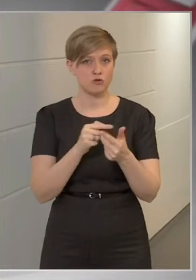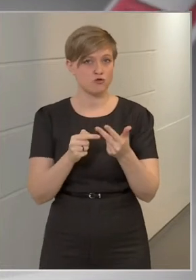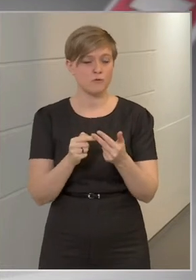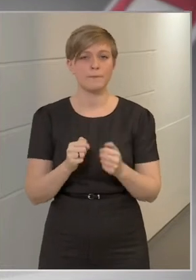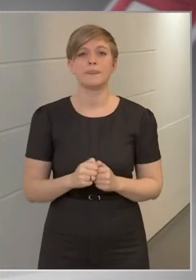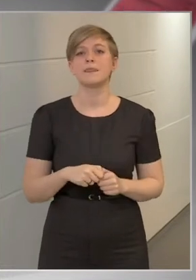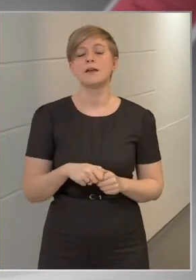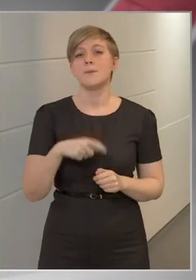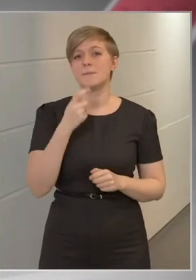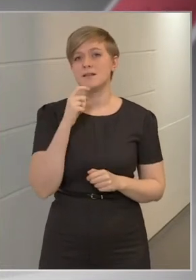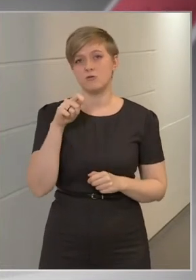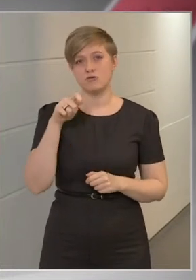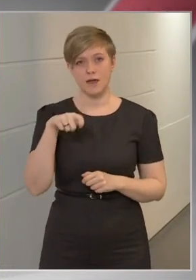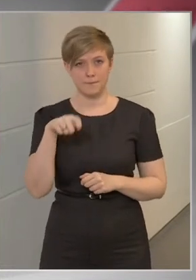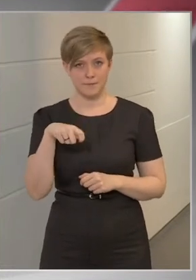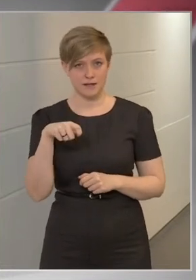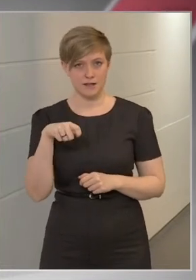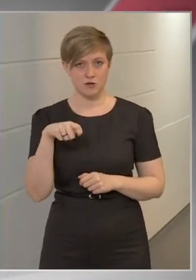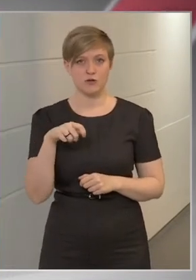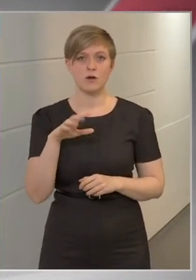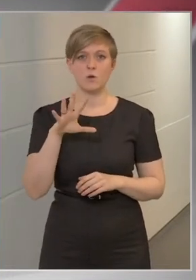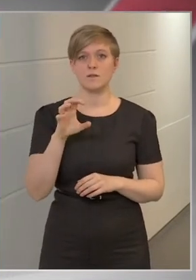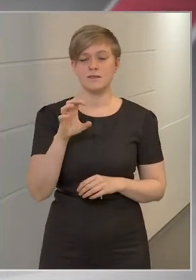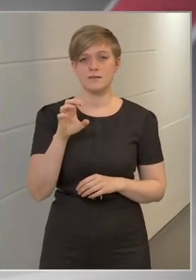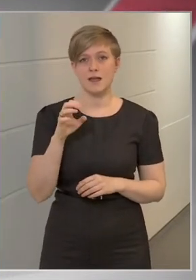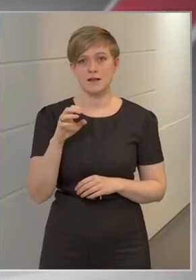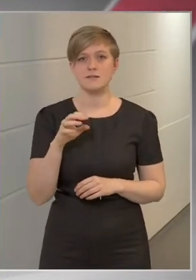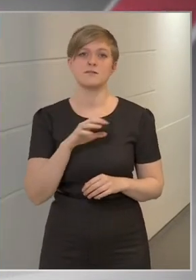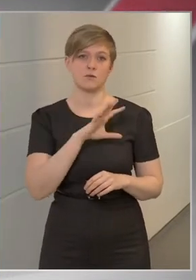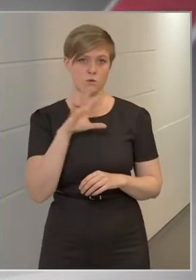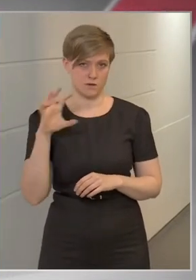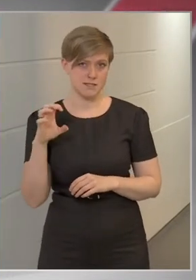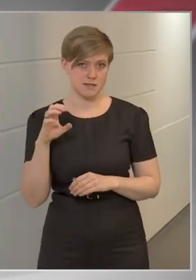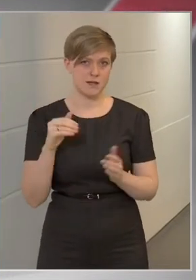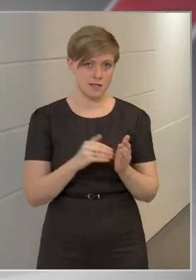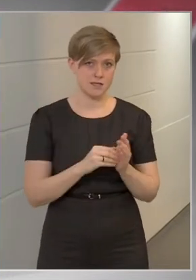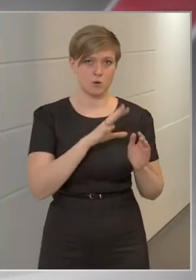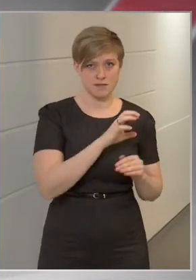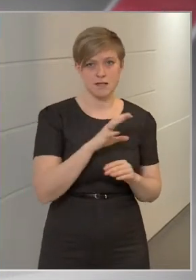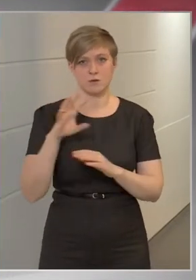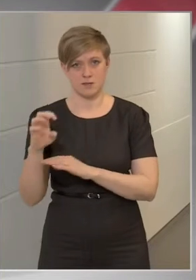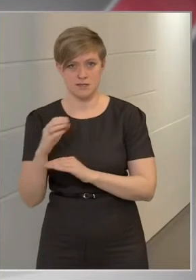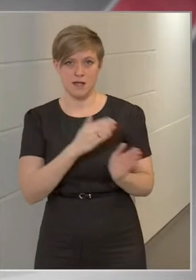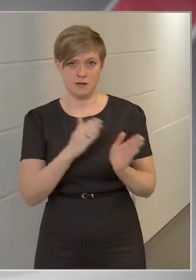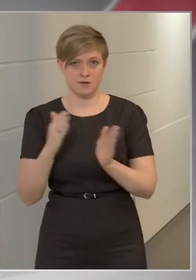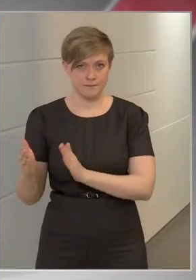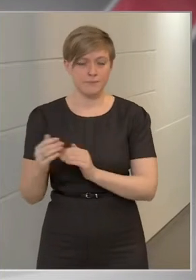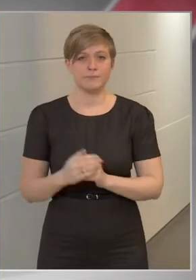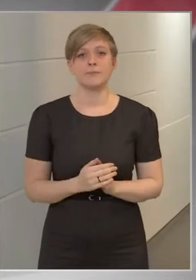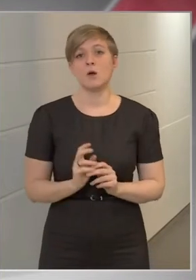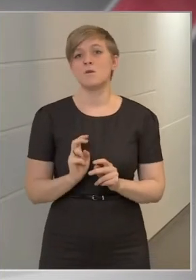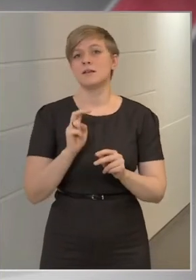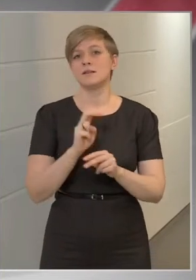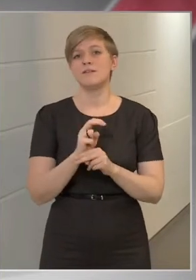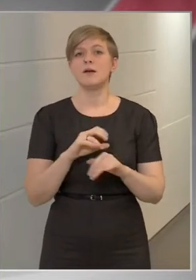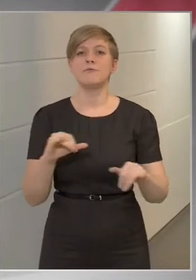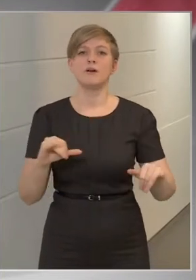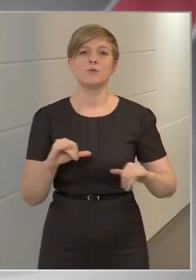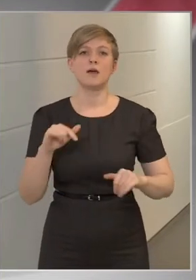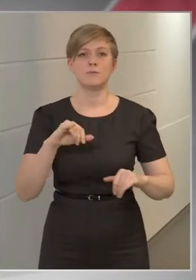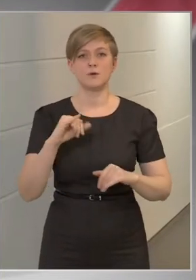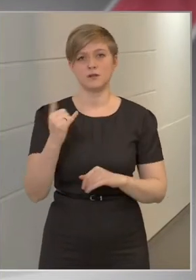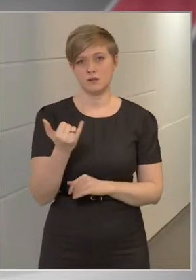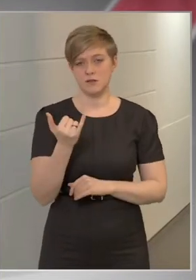Márciusban és áprilisban 500-500 ezerre számítunk, hozzátéve, hogy egyébként februárban